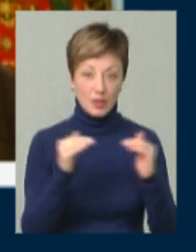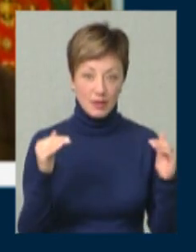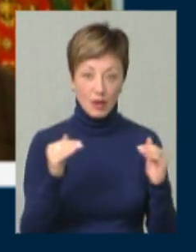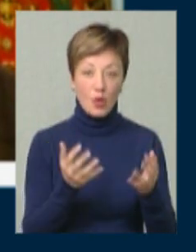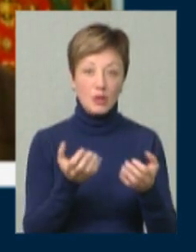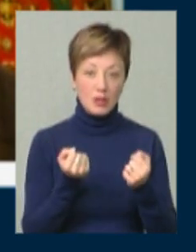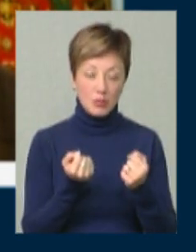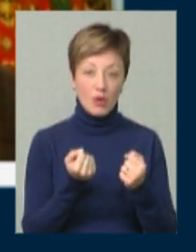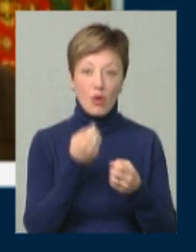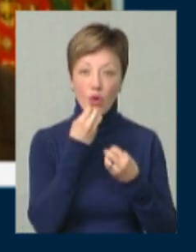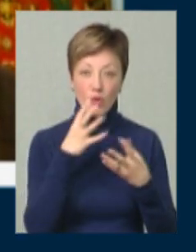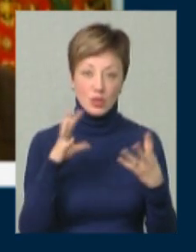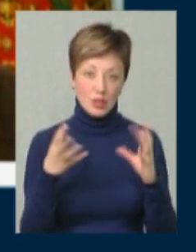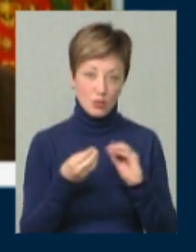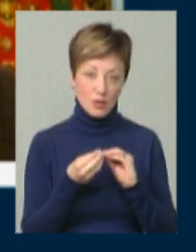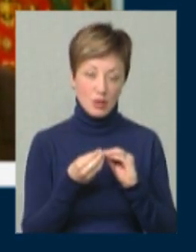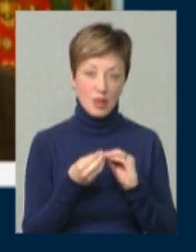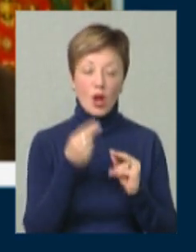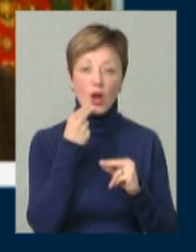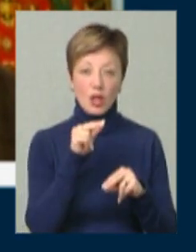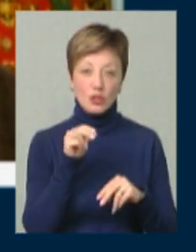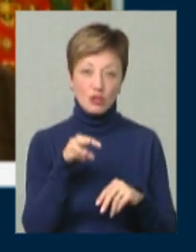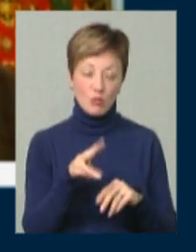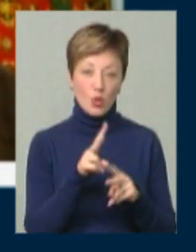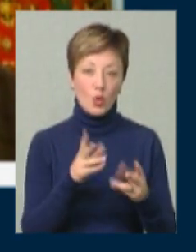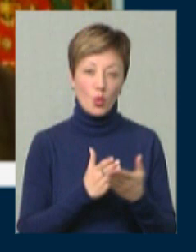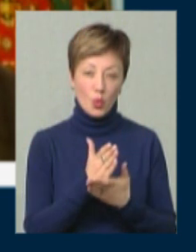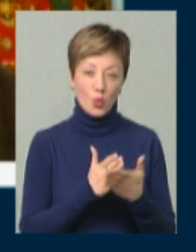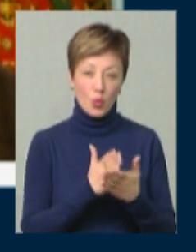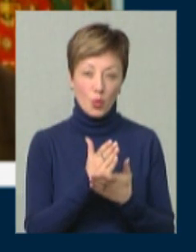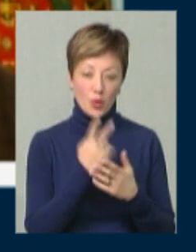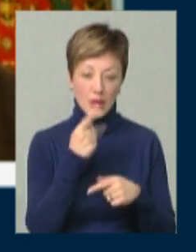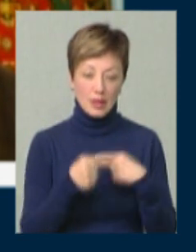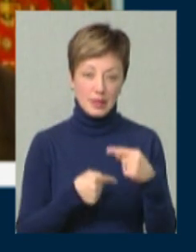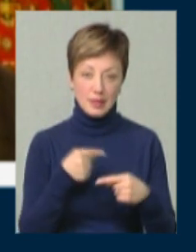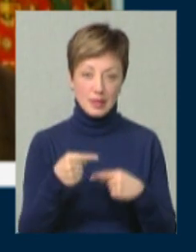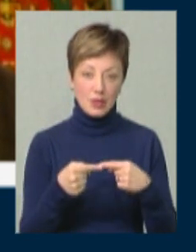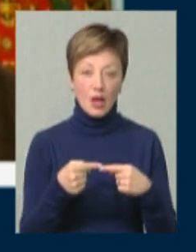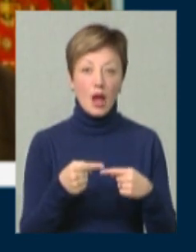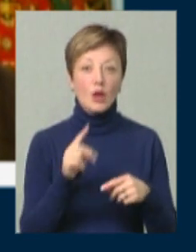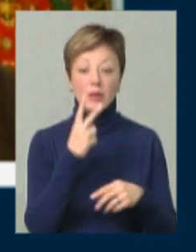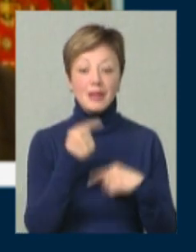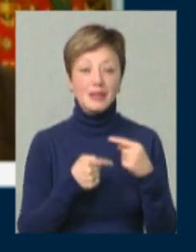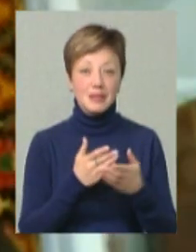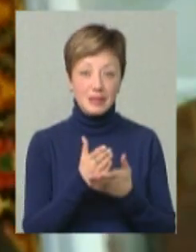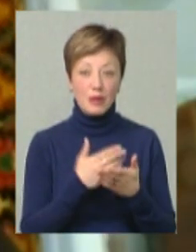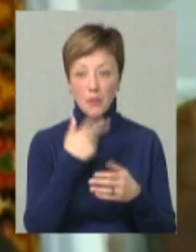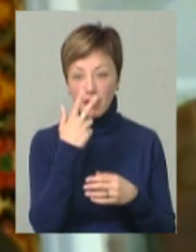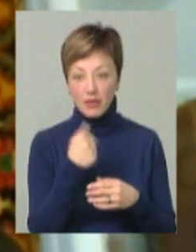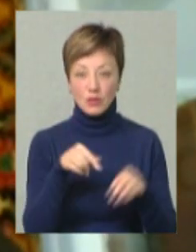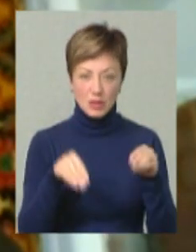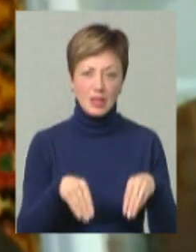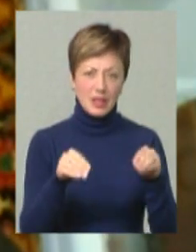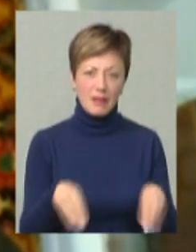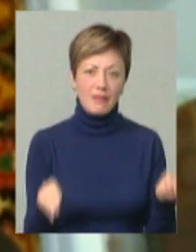і отримують дуже хороші результати. Кращі, ніж ті, що роблять це традиційно, тому що традиційно, от я привик тут